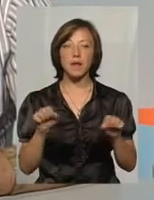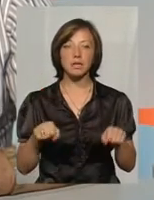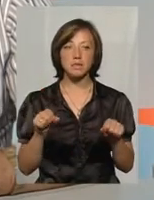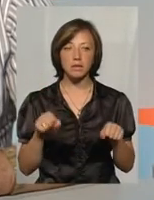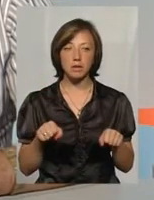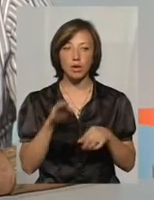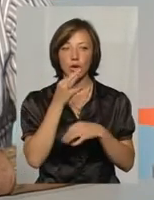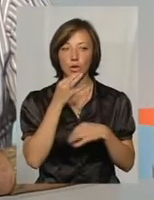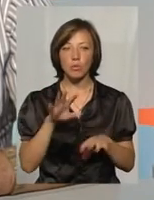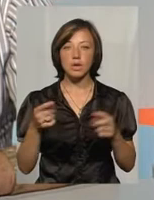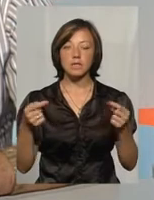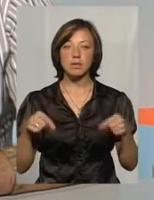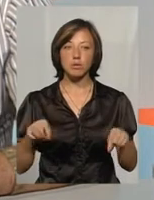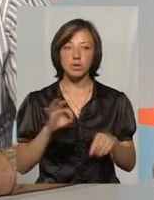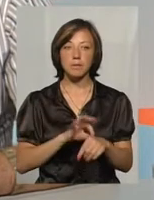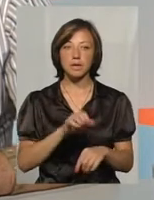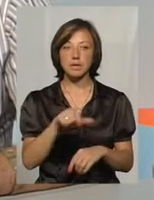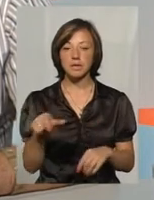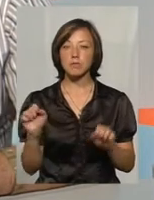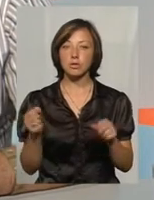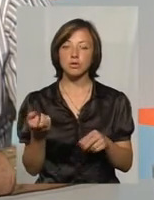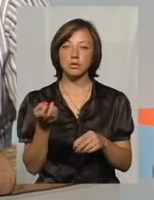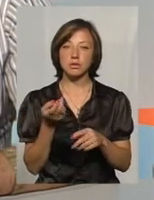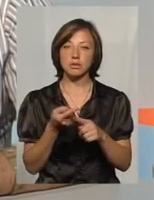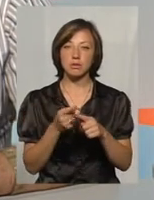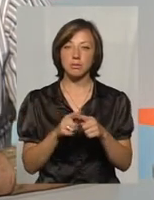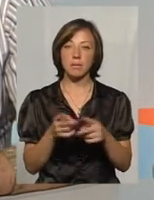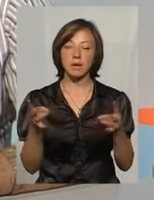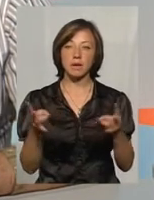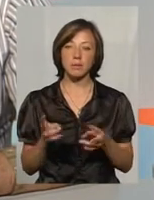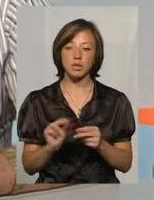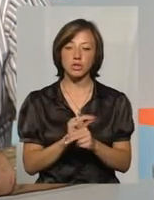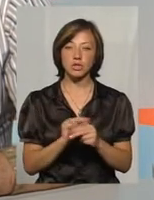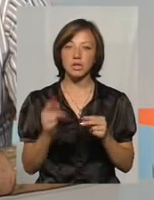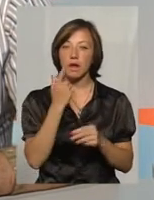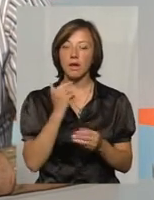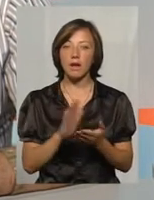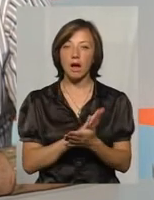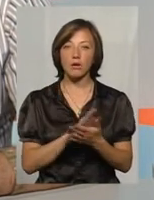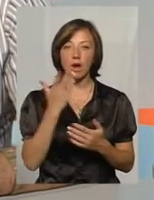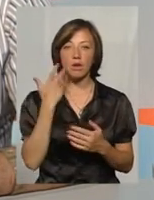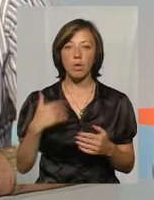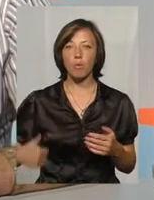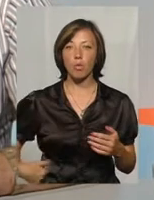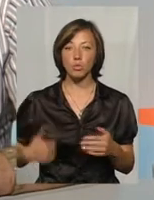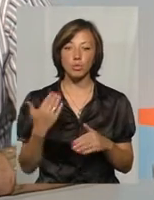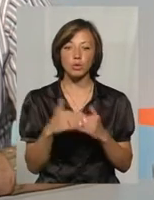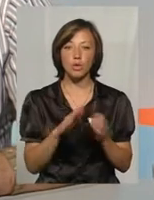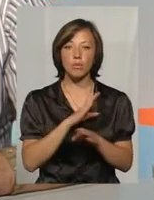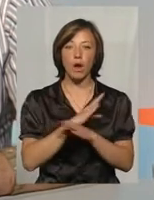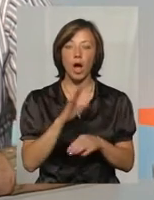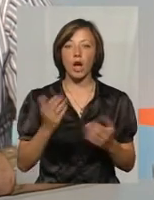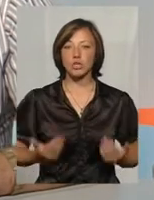любой запущений пацієнт може прийти до потребності лечитися діалізом, коли почки вже умерли, а життя